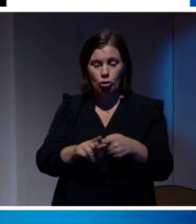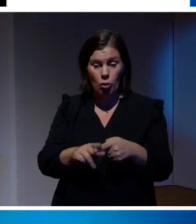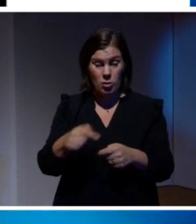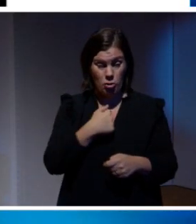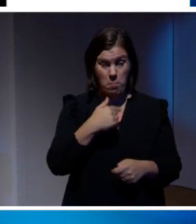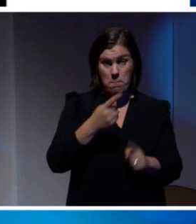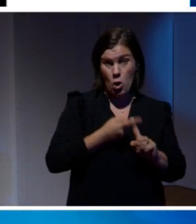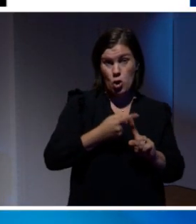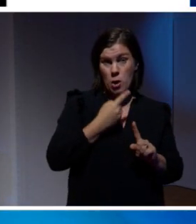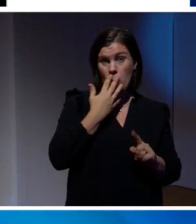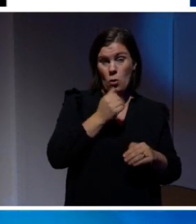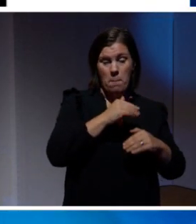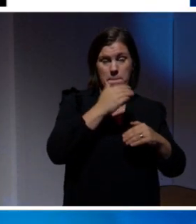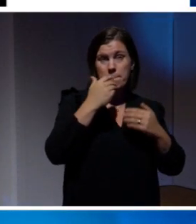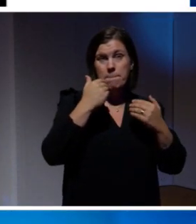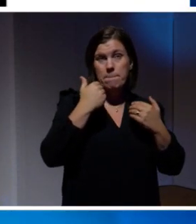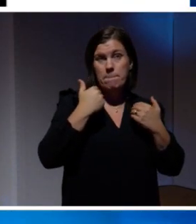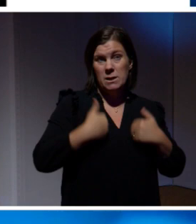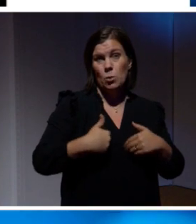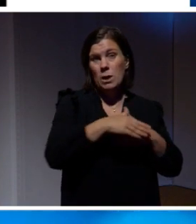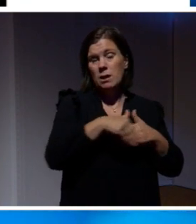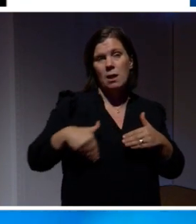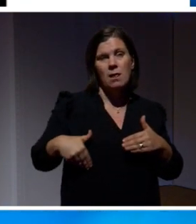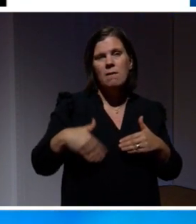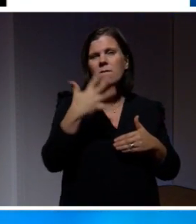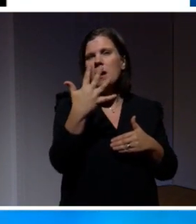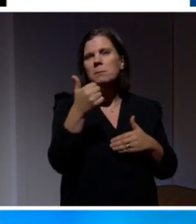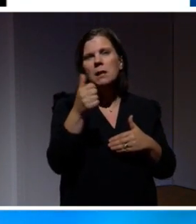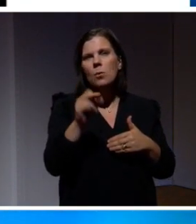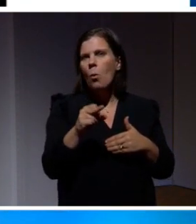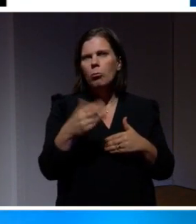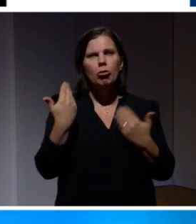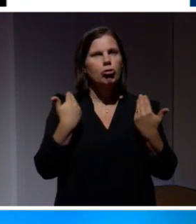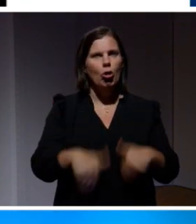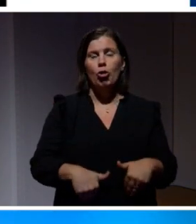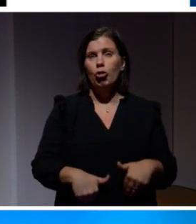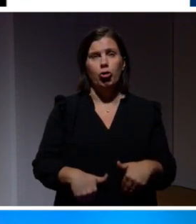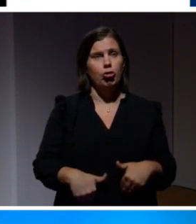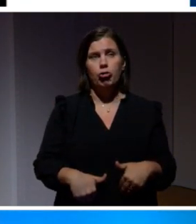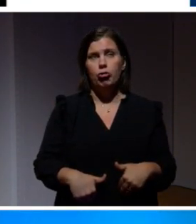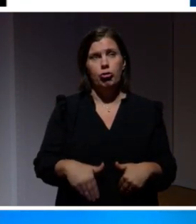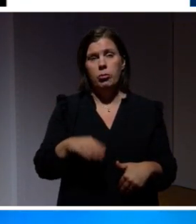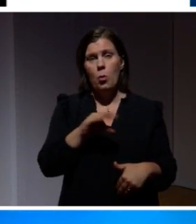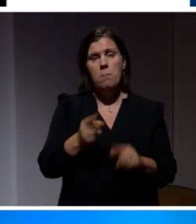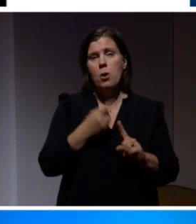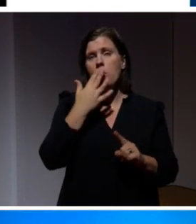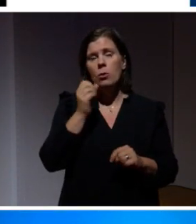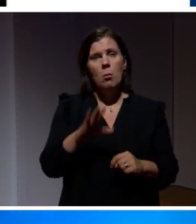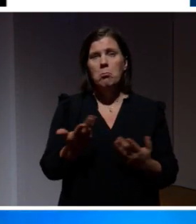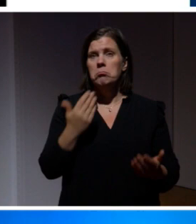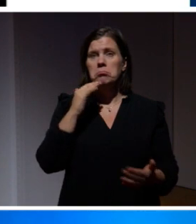prata om personlig integritet, det var helt dött. De första fem, sex åren så fick vi inget gensvar